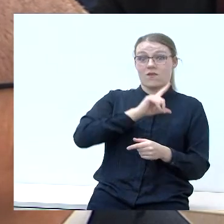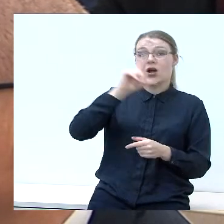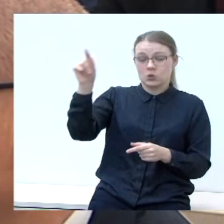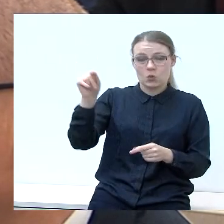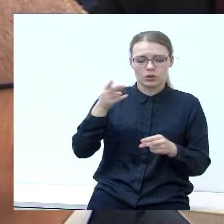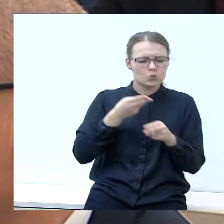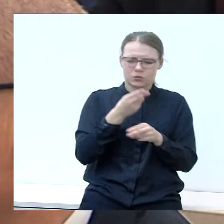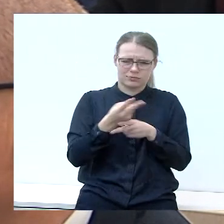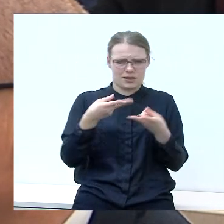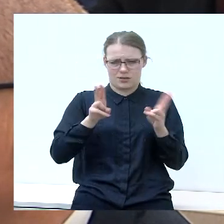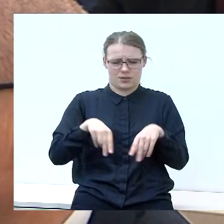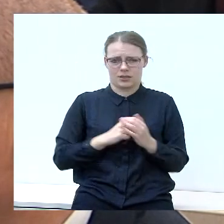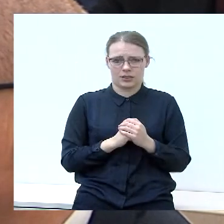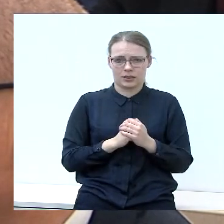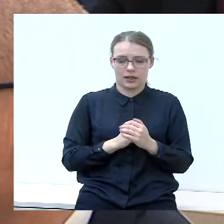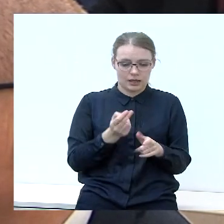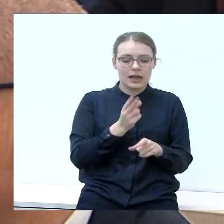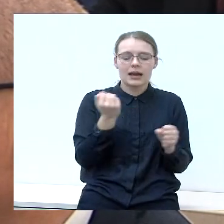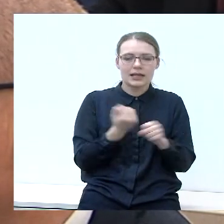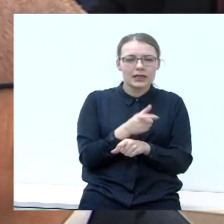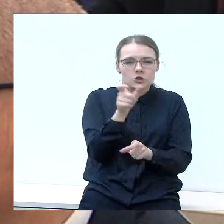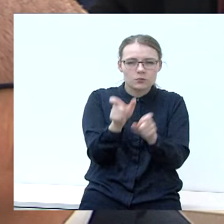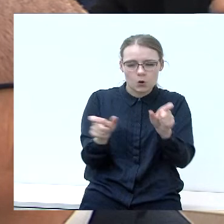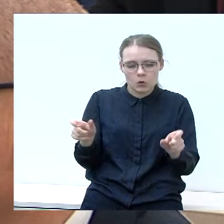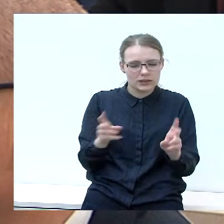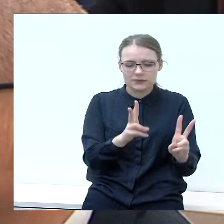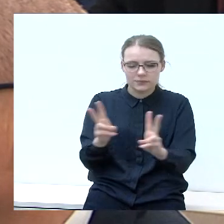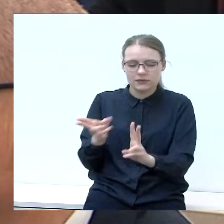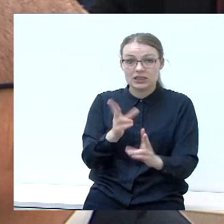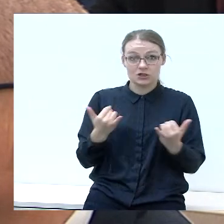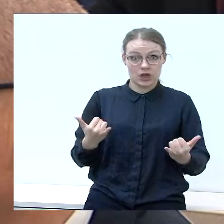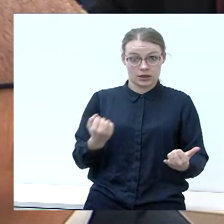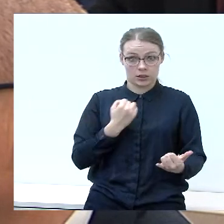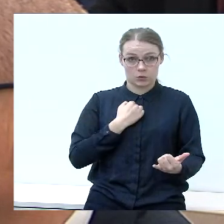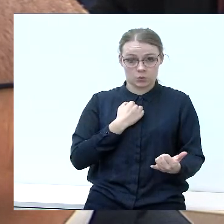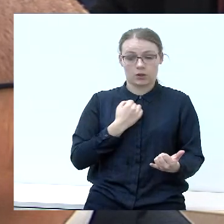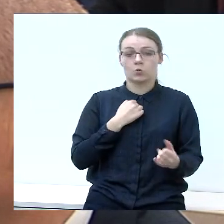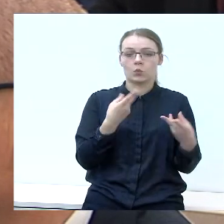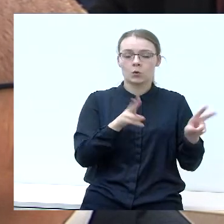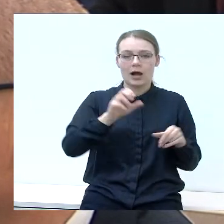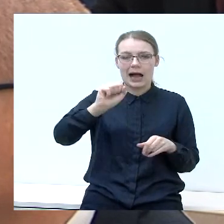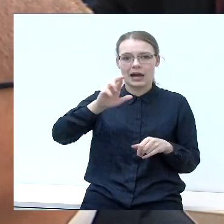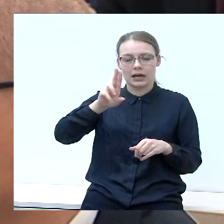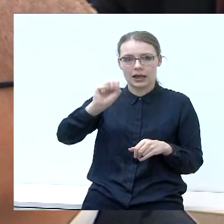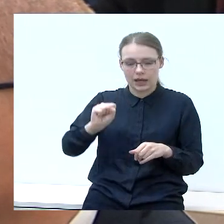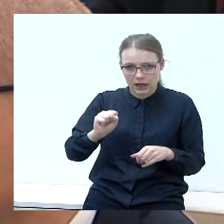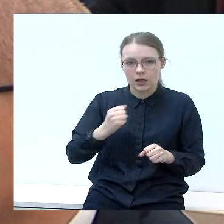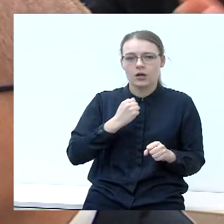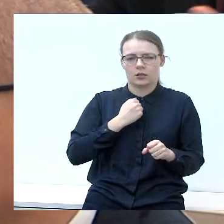truktyti. Mes turim išlaikyti tuos talentus, kuriuos turim šiandien. Mes turim klubą arką, mes turim sonantę.